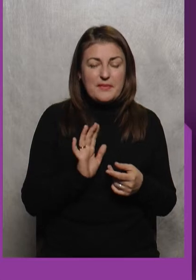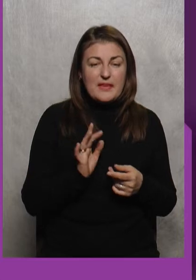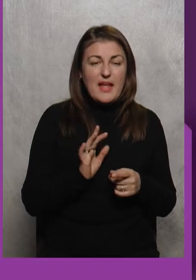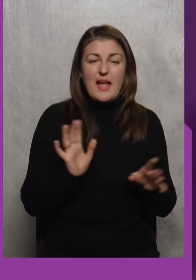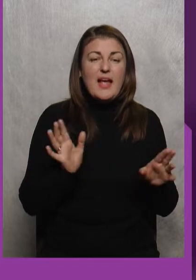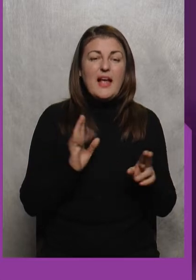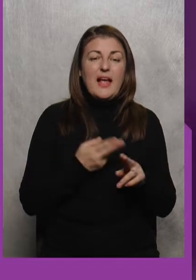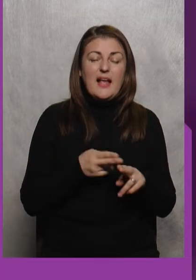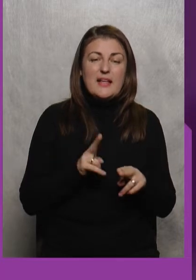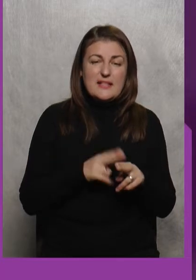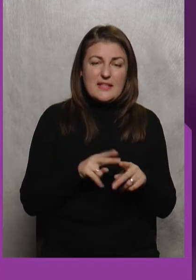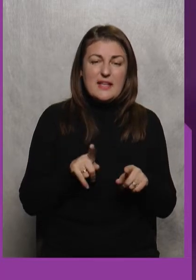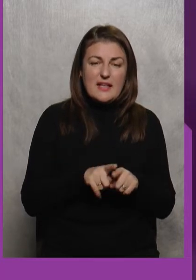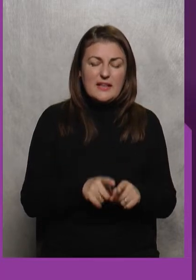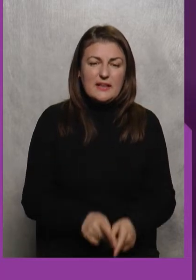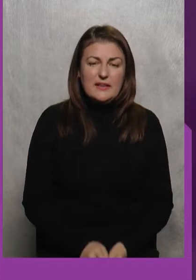здається Такі Активні